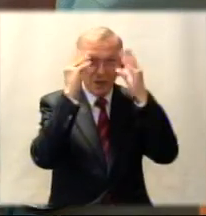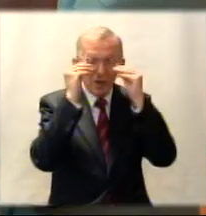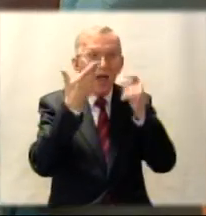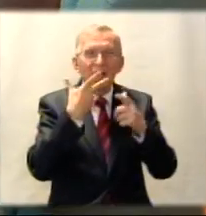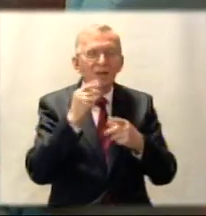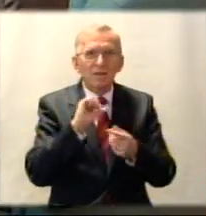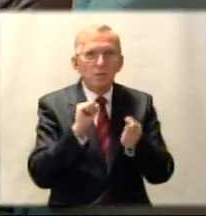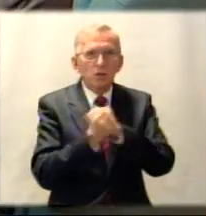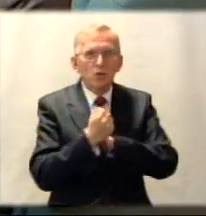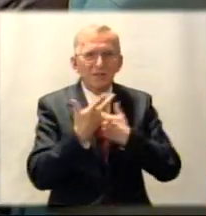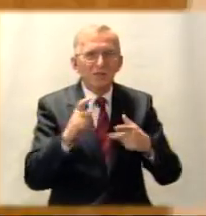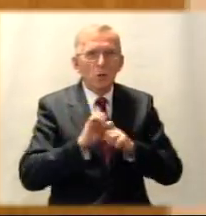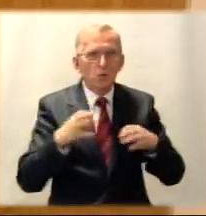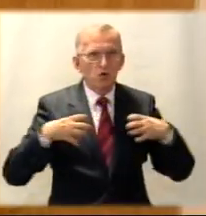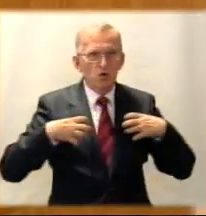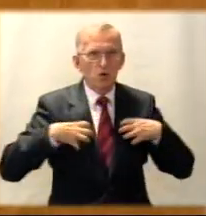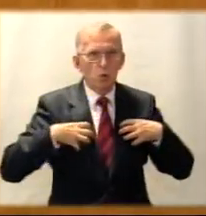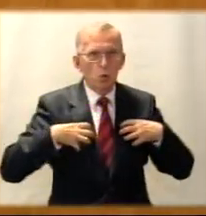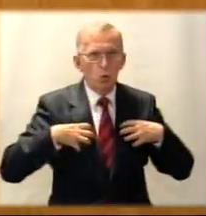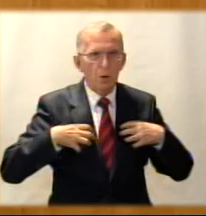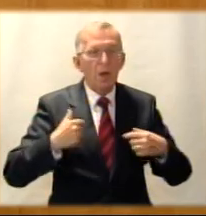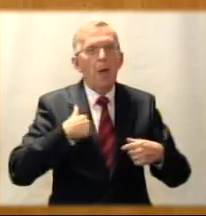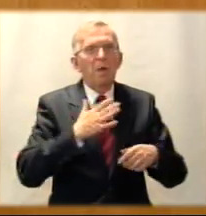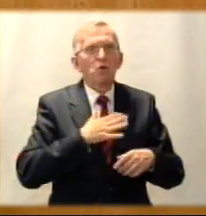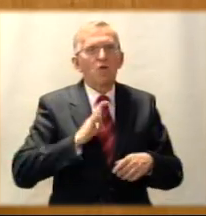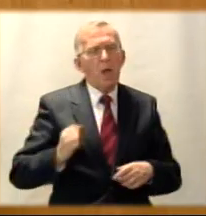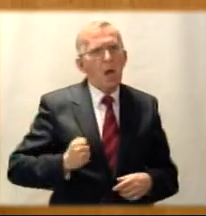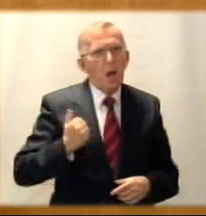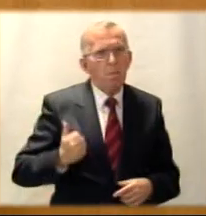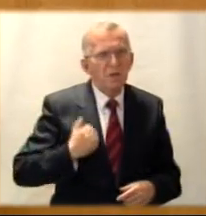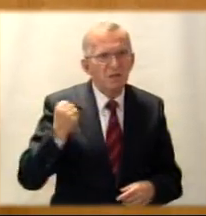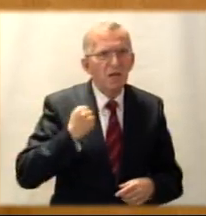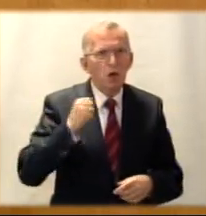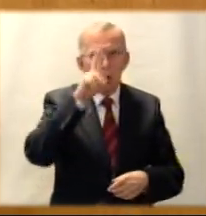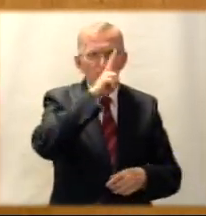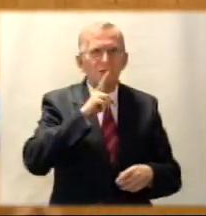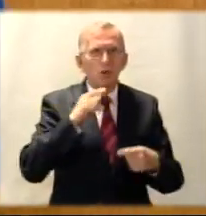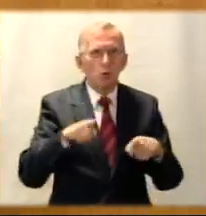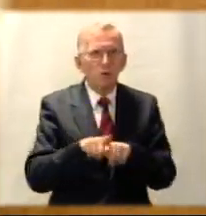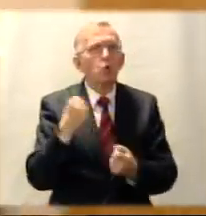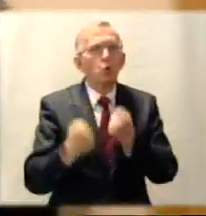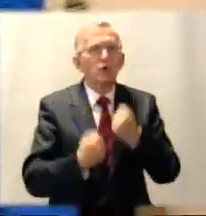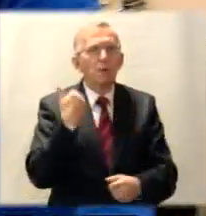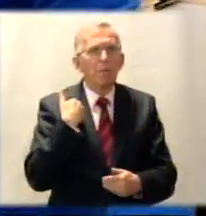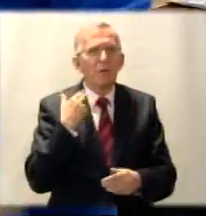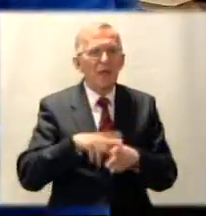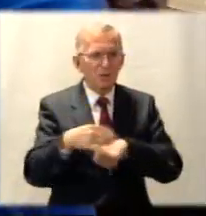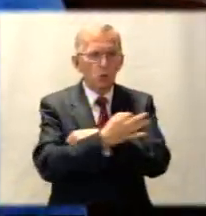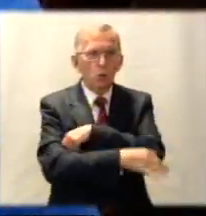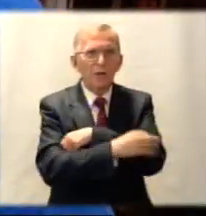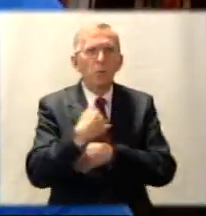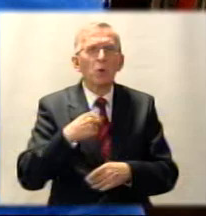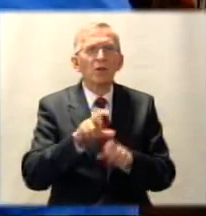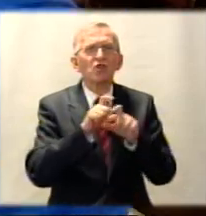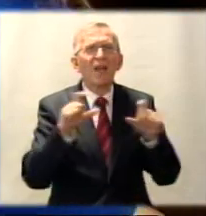nic w życiu moim. Ja miałem swoje ambicje, rodzice również. Trudności już następowały na studiach. To były